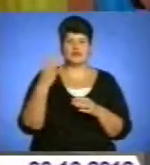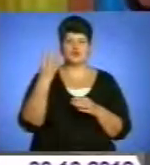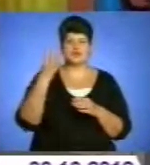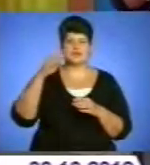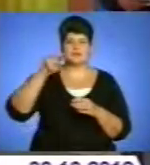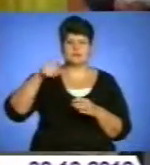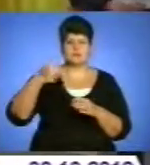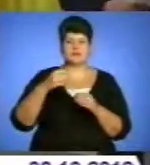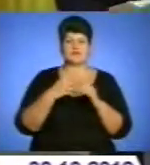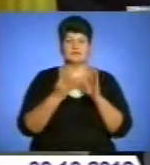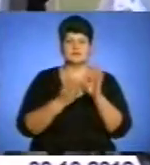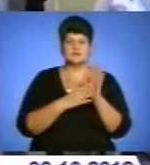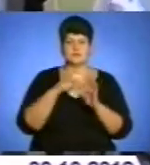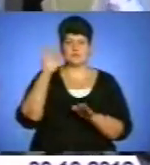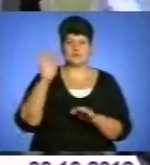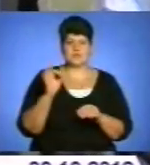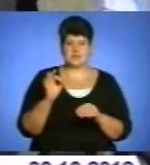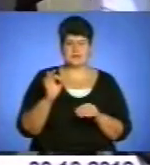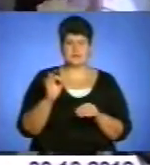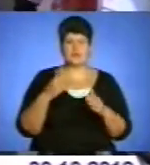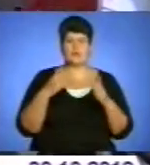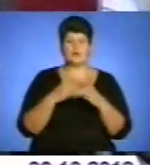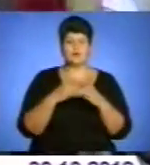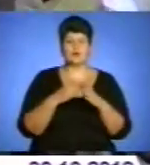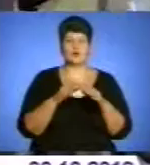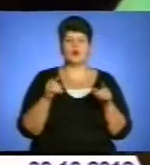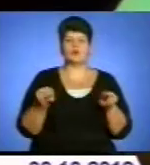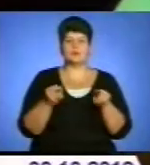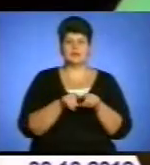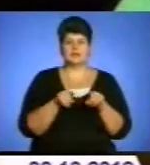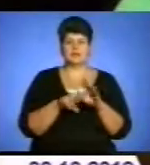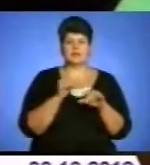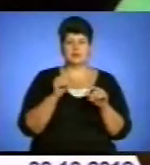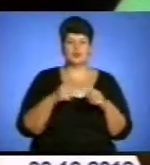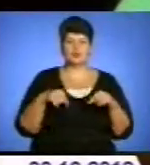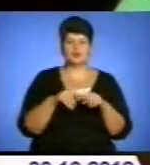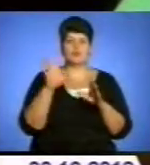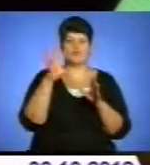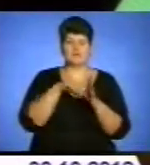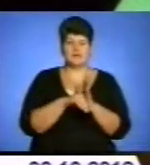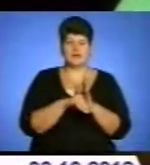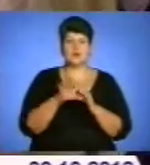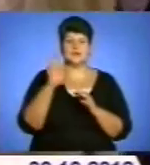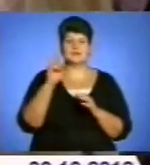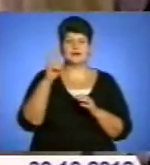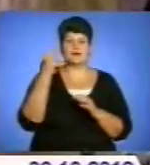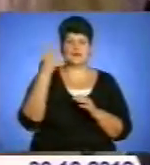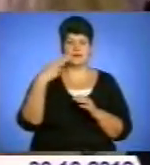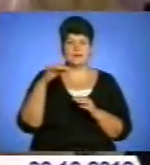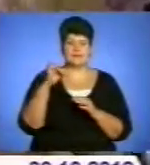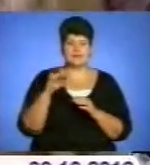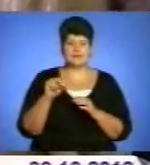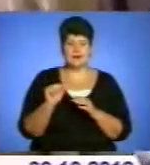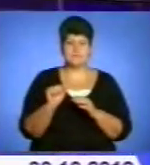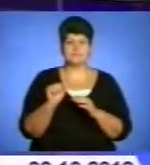,19%. В межах одномандатного виборчого округу до п'ятірки лідерів увійшли. Олексій Кайда, представник всеукраїнського